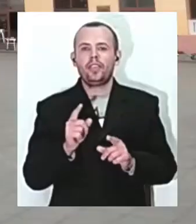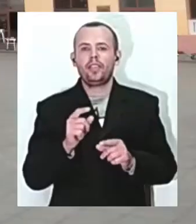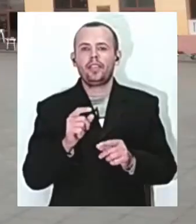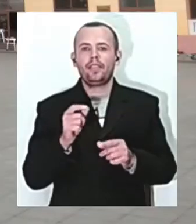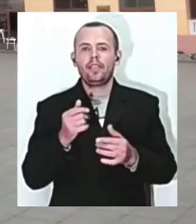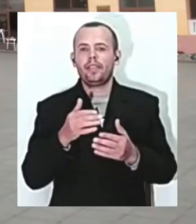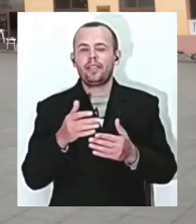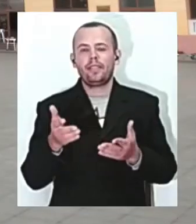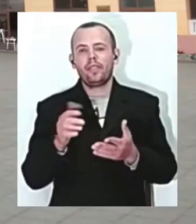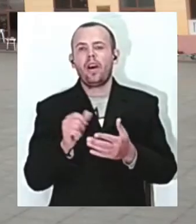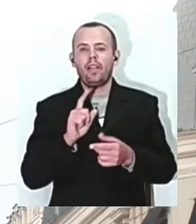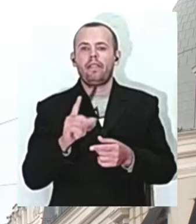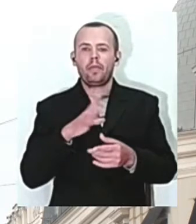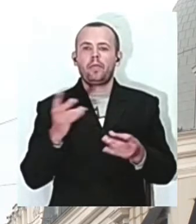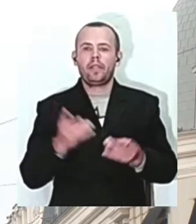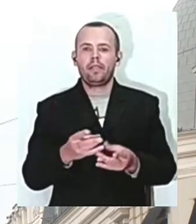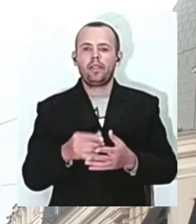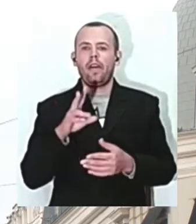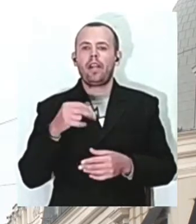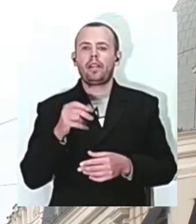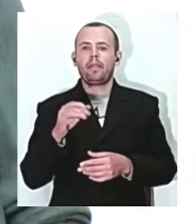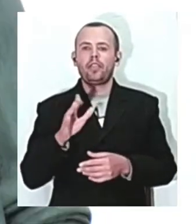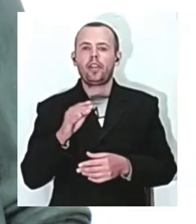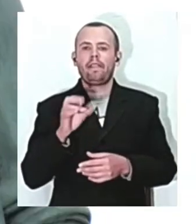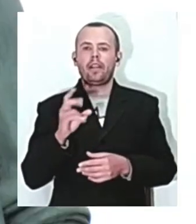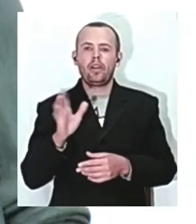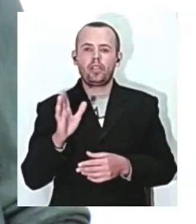потрібний. Влада Матвійчук, Іван Хворостян, Сергій Кобилянський. Новини на Суспільному. Одеса.